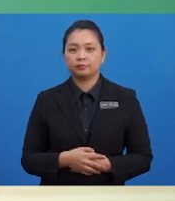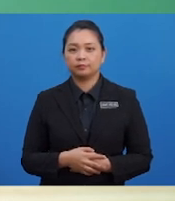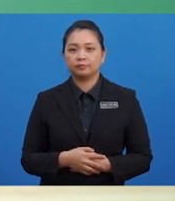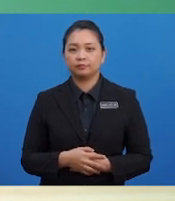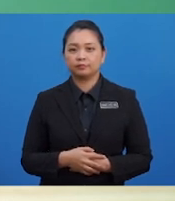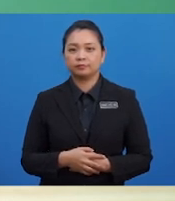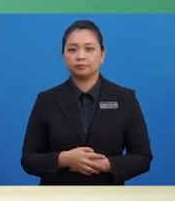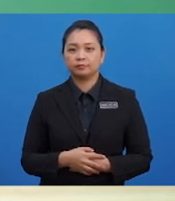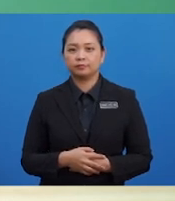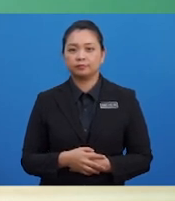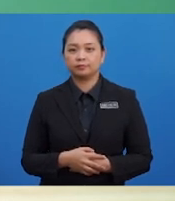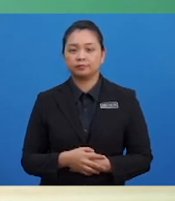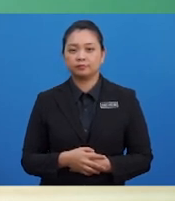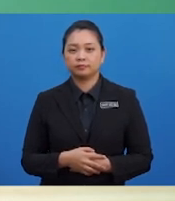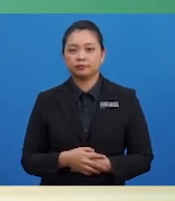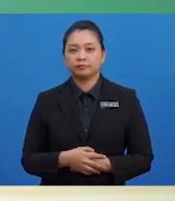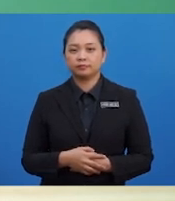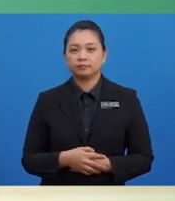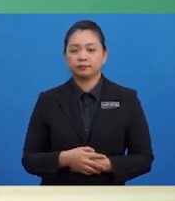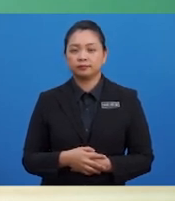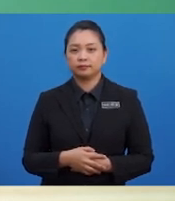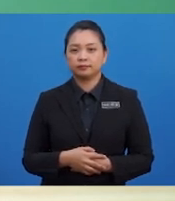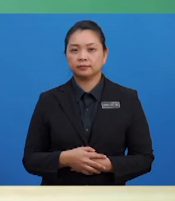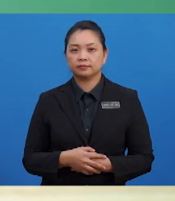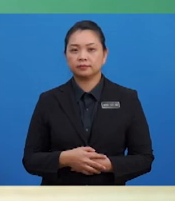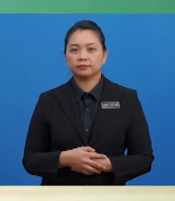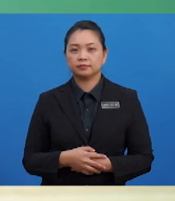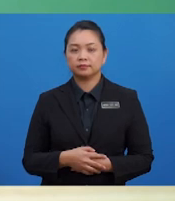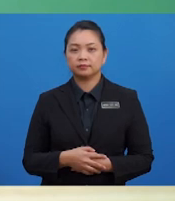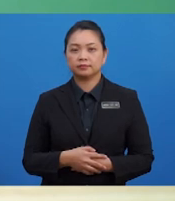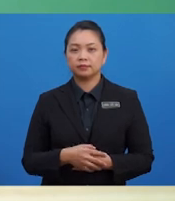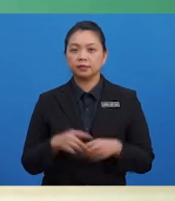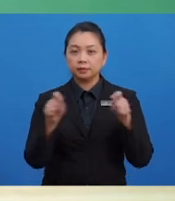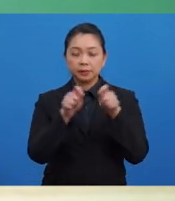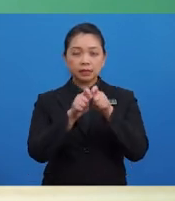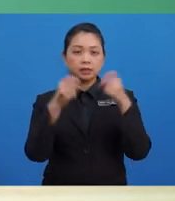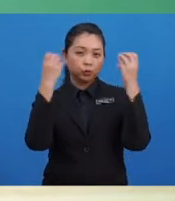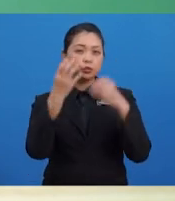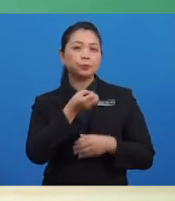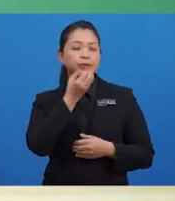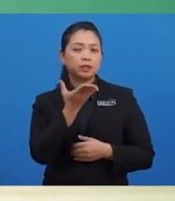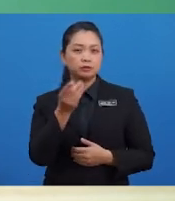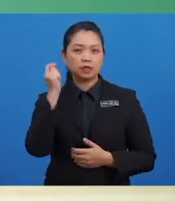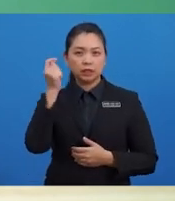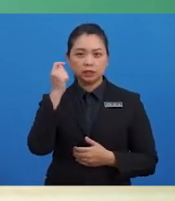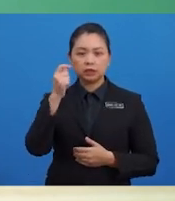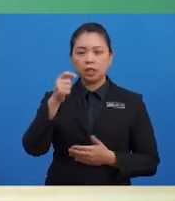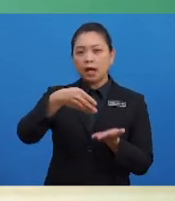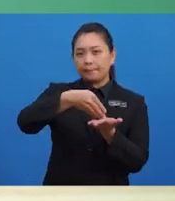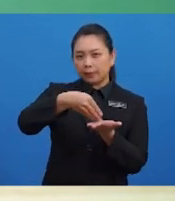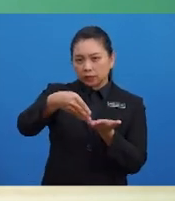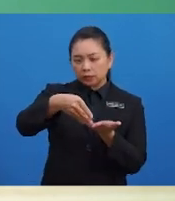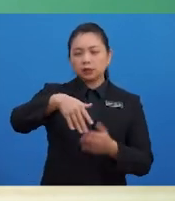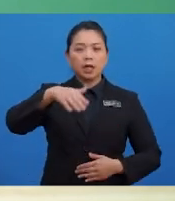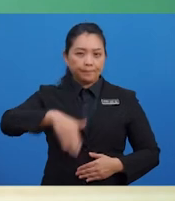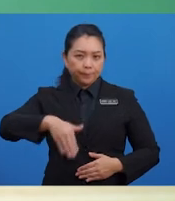pelarasan dalam penyata kedudukan keuangan. Seperti yang cikgu telah nyatakan tadi, belanja belum